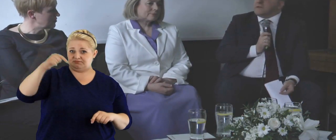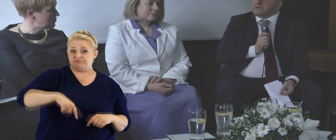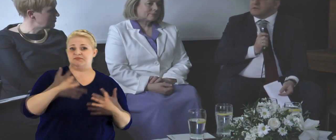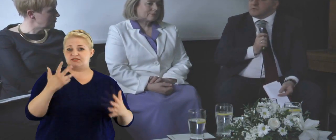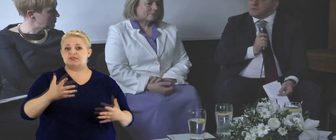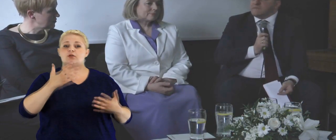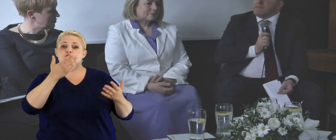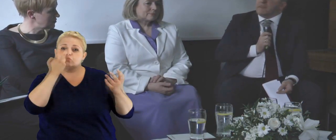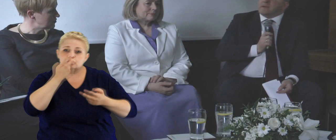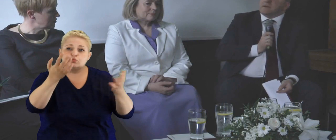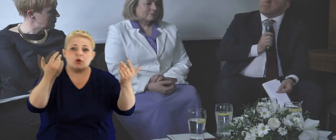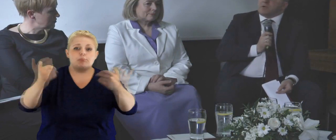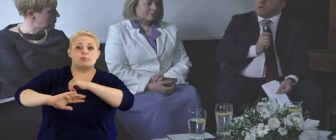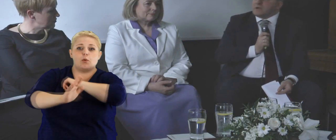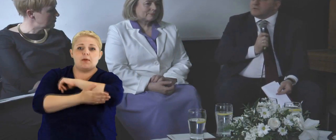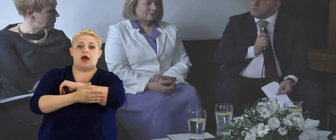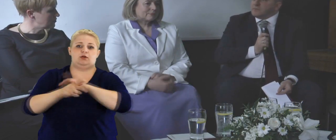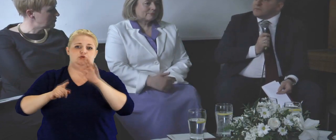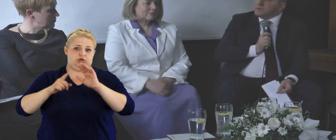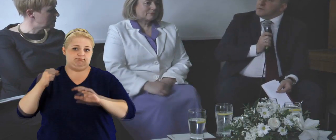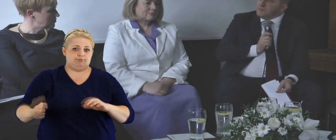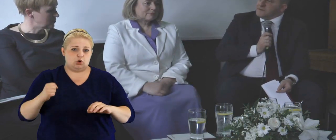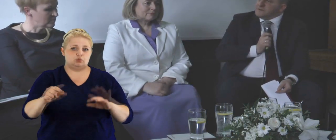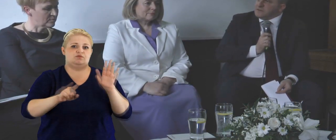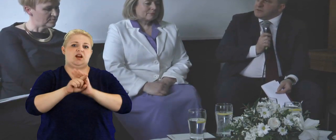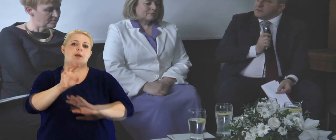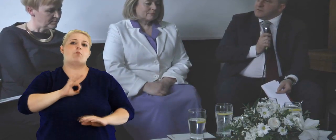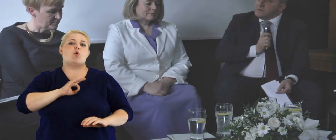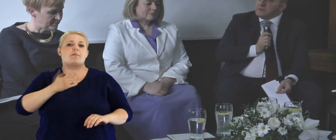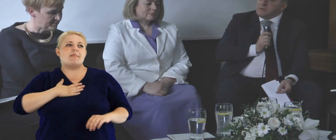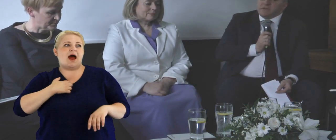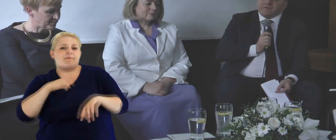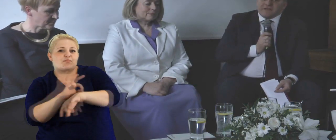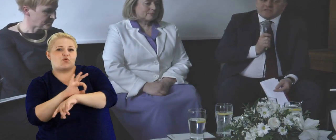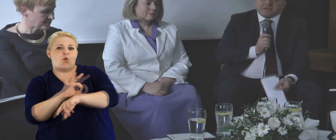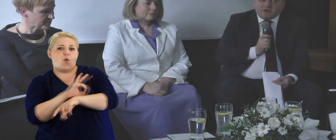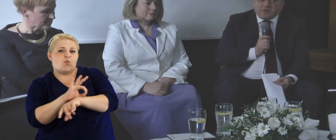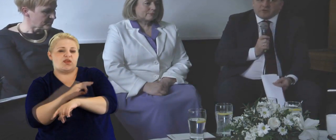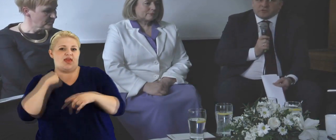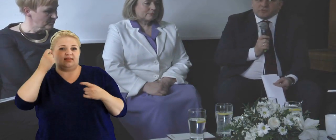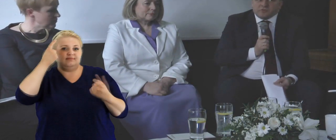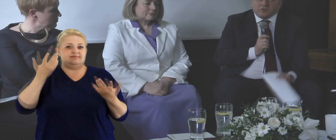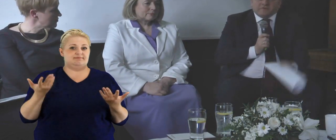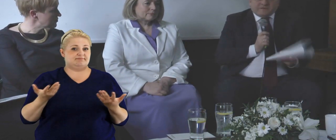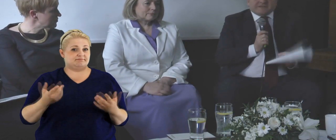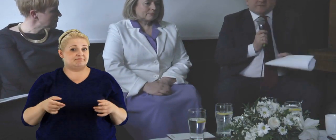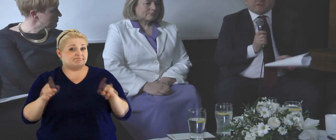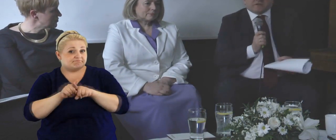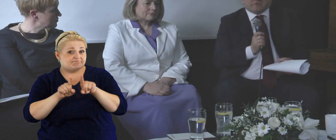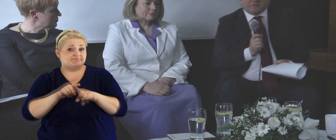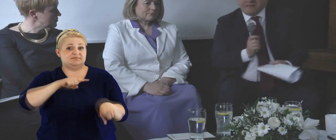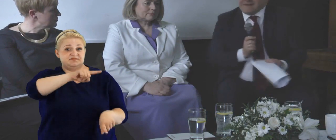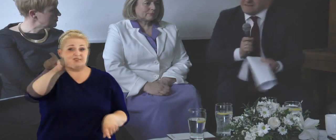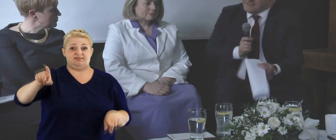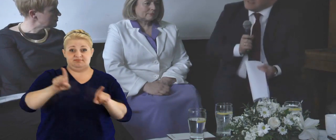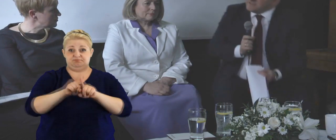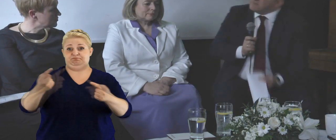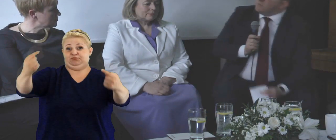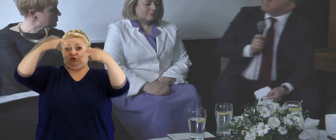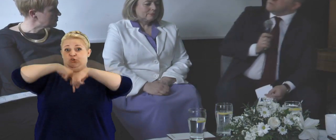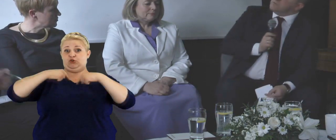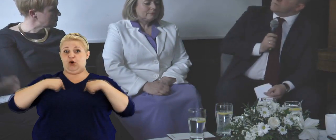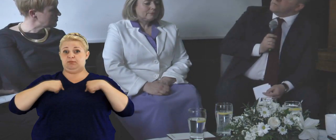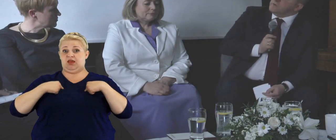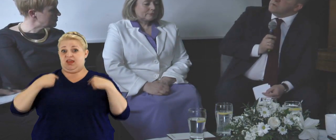posłów dla jakiegoś projektu innowacyjnego i wreszcie na końcu oni wszyscy przyjeżdżają do mnie, ale ja też